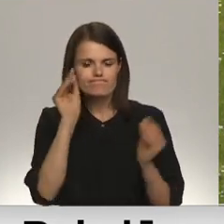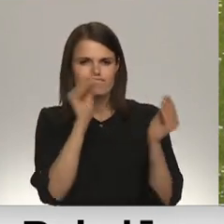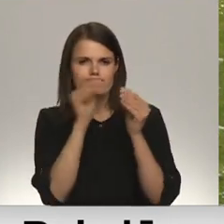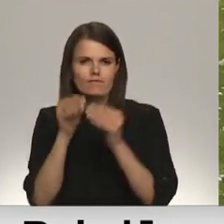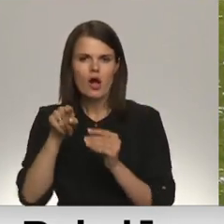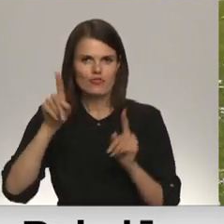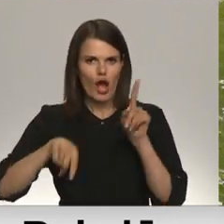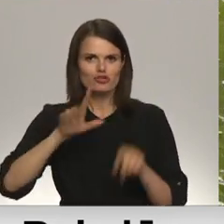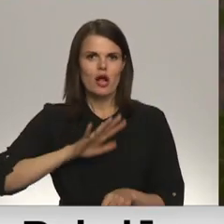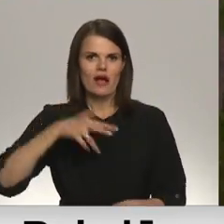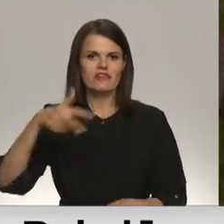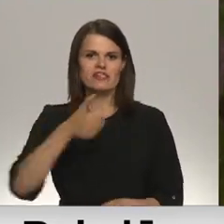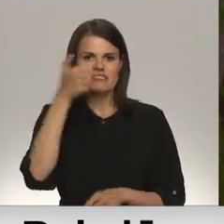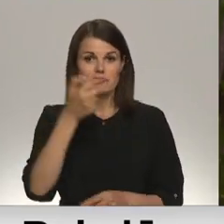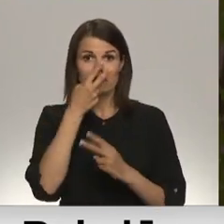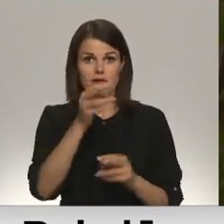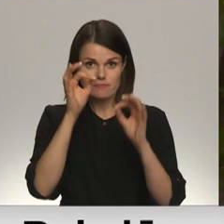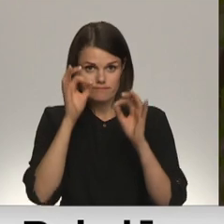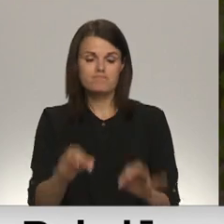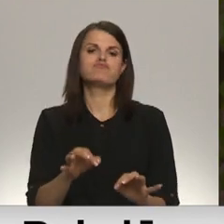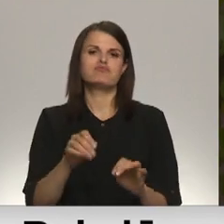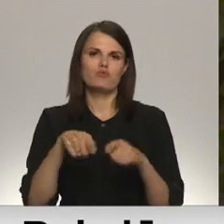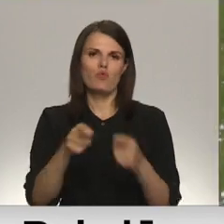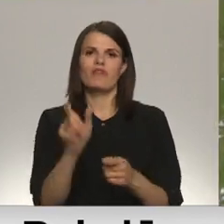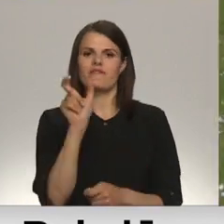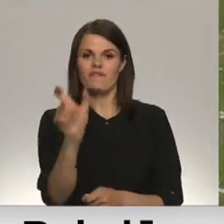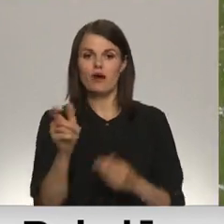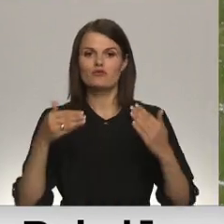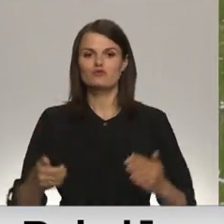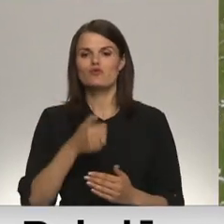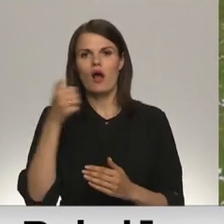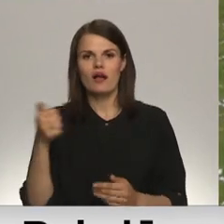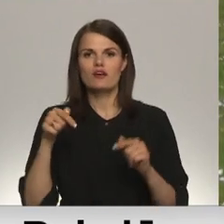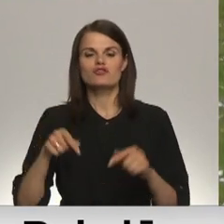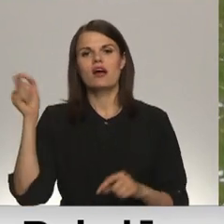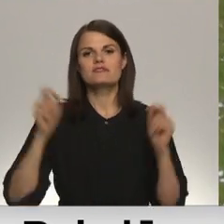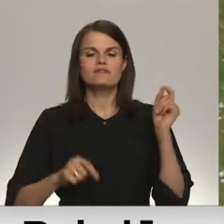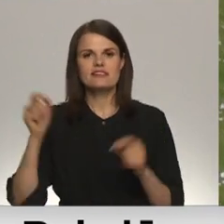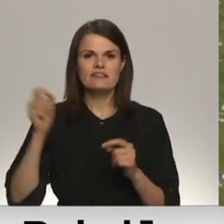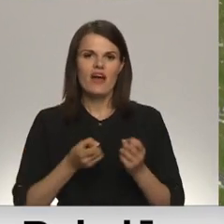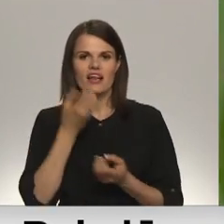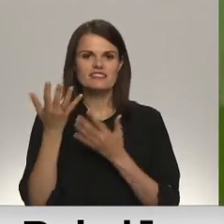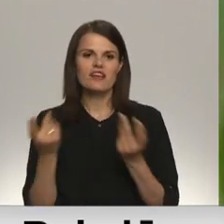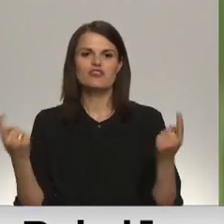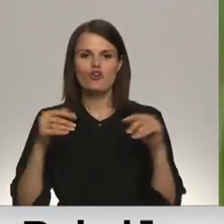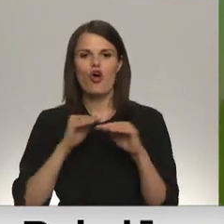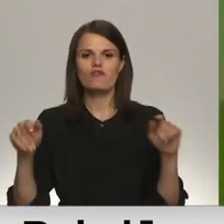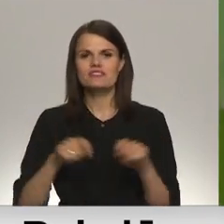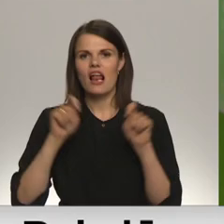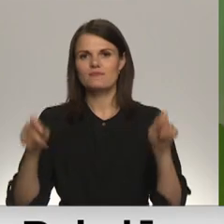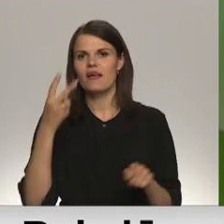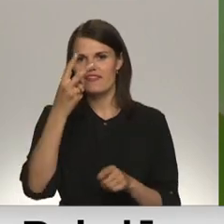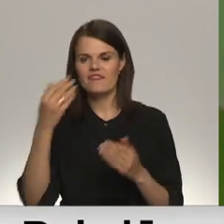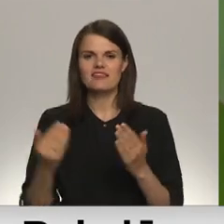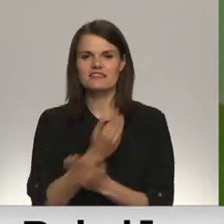30 gadus, ka to notestēs un tam piešķirs savu vārdu. Šogad ceriņu festivāls iedēšanas laikā oficiāli atklātas divas